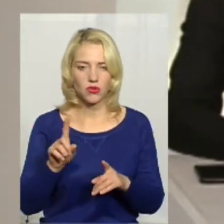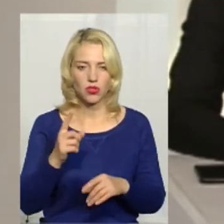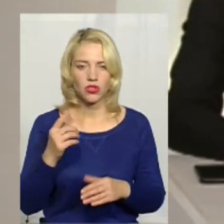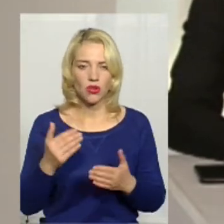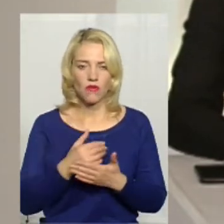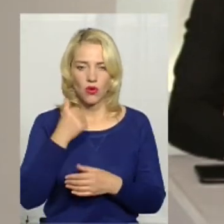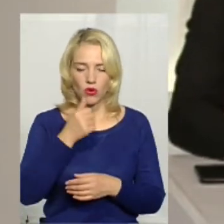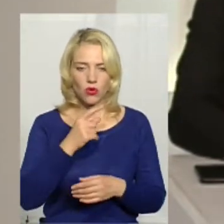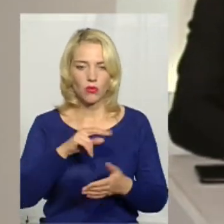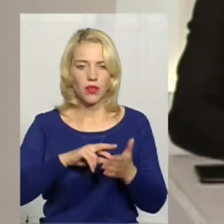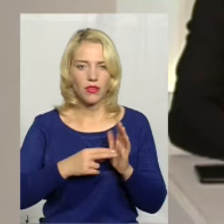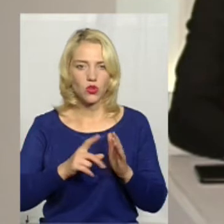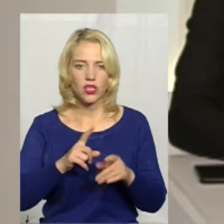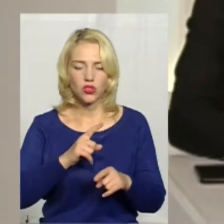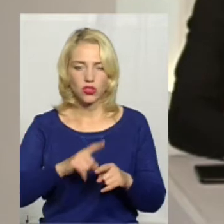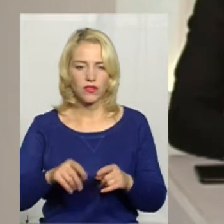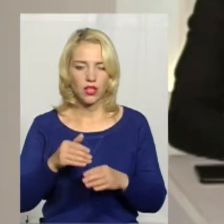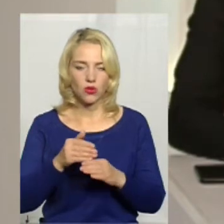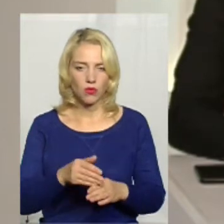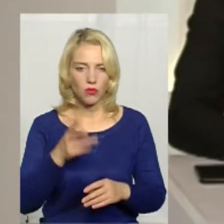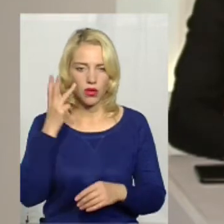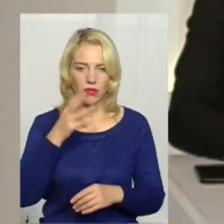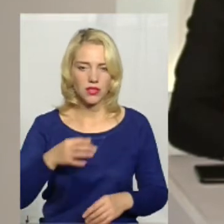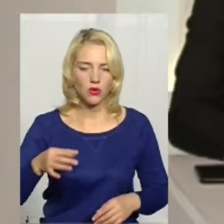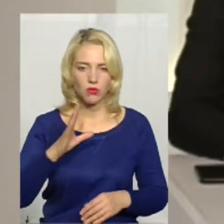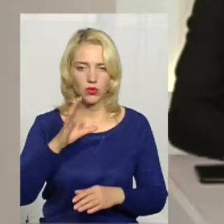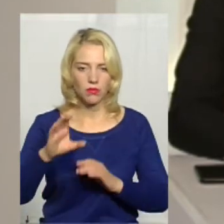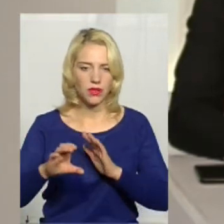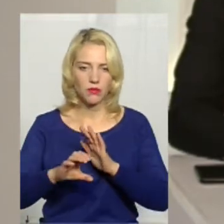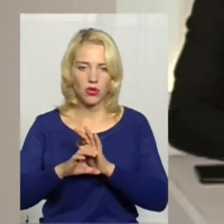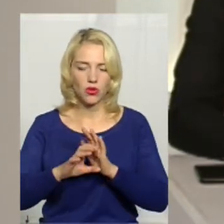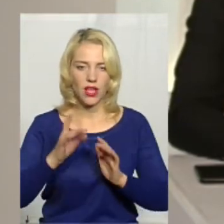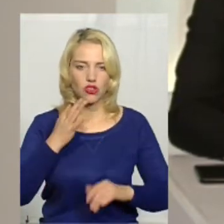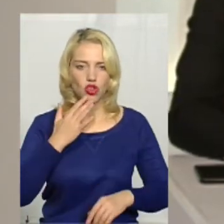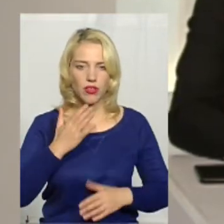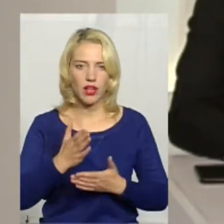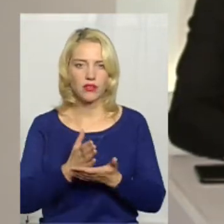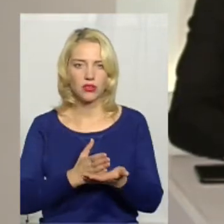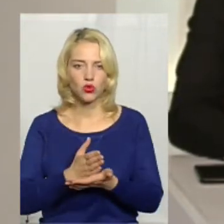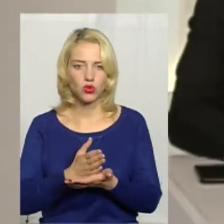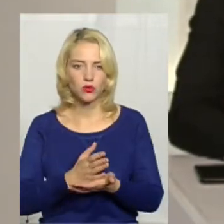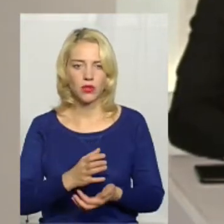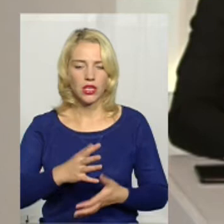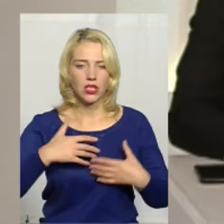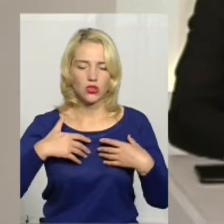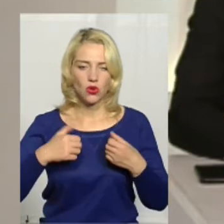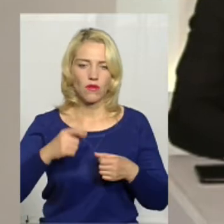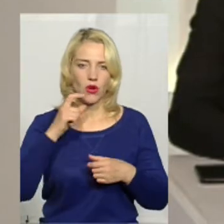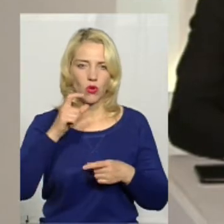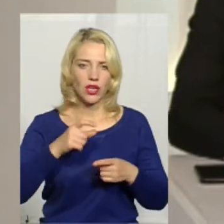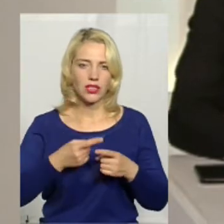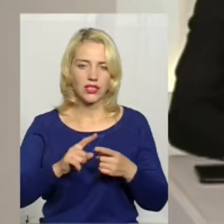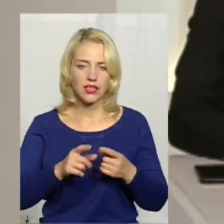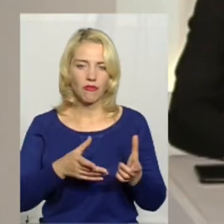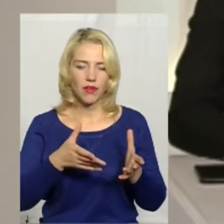що екстрана медична допомога Хмельницької області буде підпорядковуватися Національні служби здоров'я України. І це